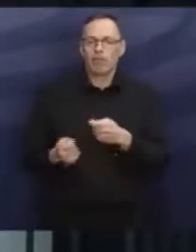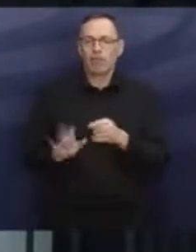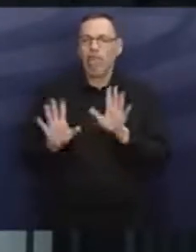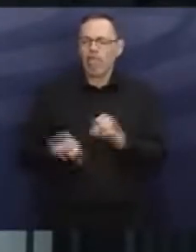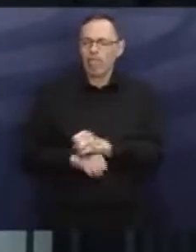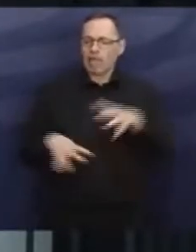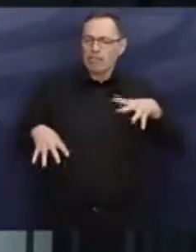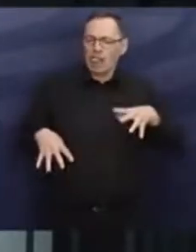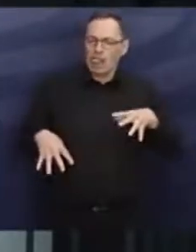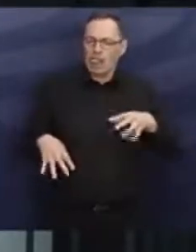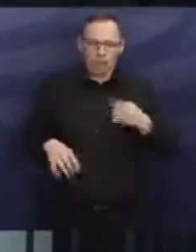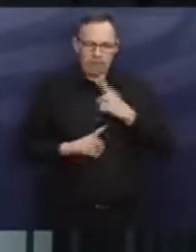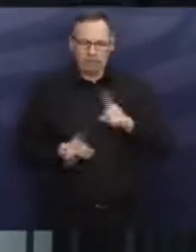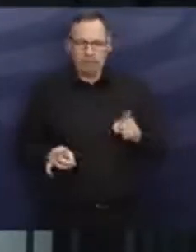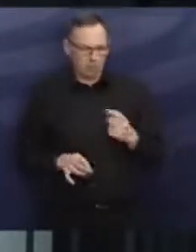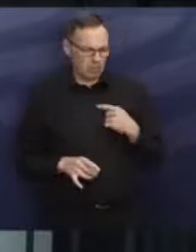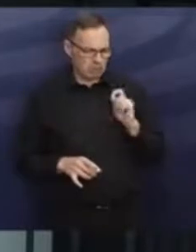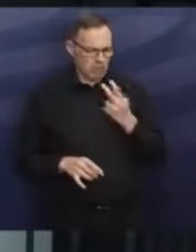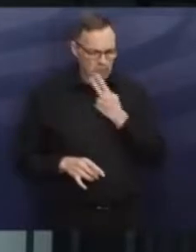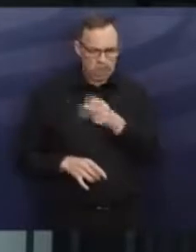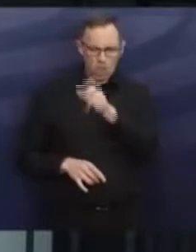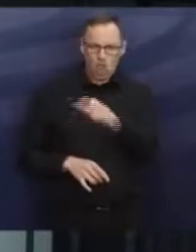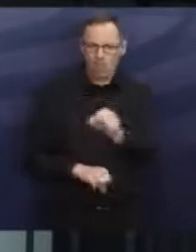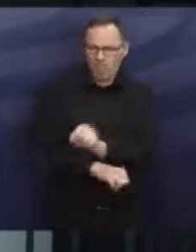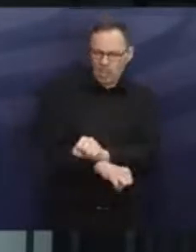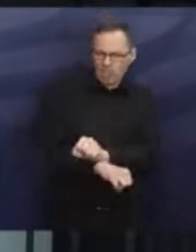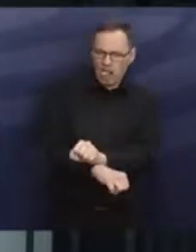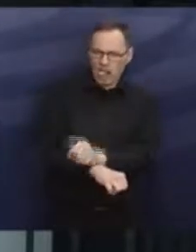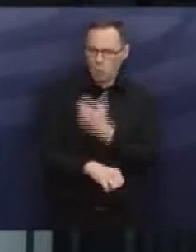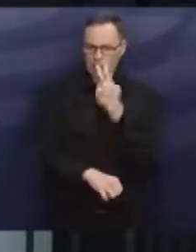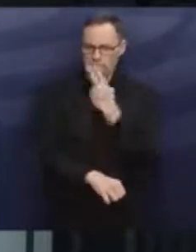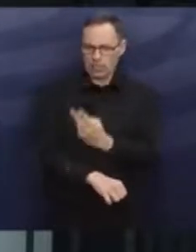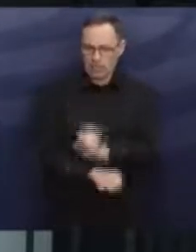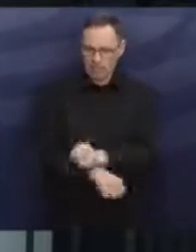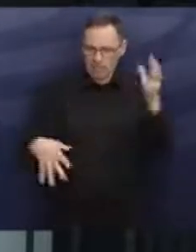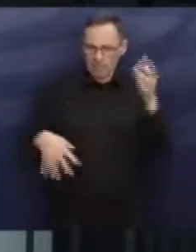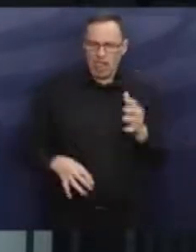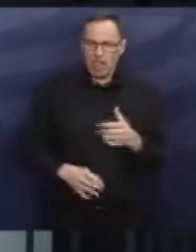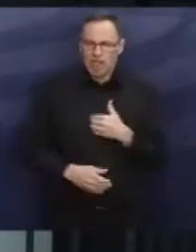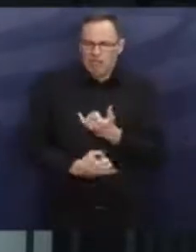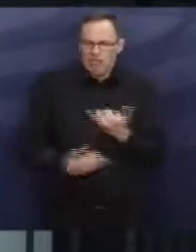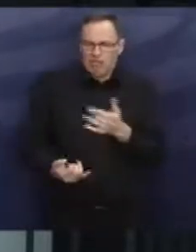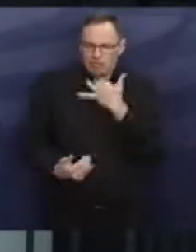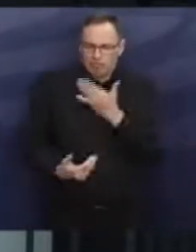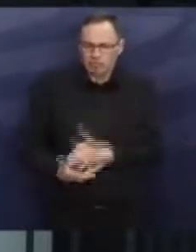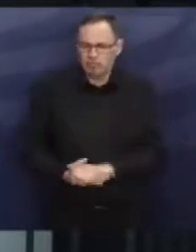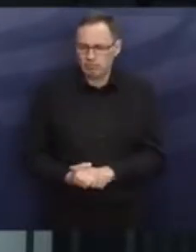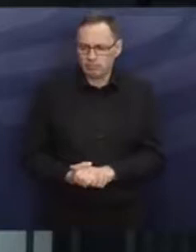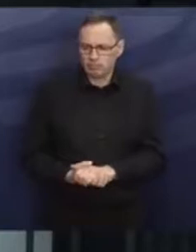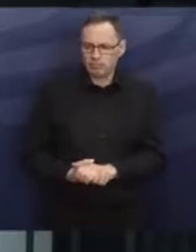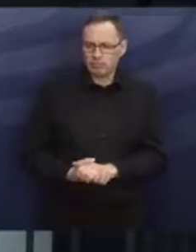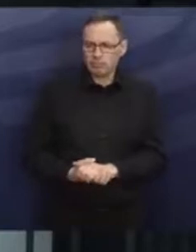Ich weiß gar nicht, ich habe noch selten Leute hier mit Fesseln, Handschellen irgendwie gesehen. Also das ist ein Zeug, was